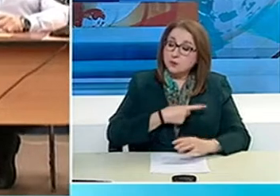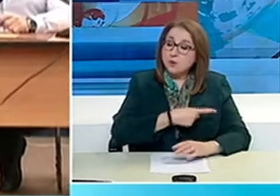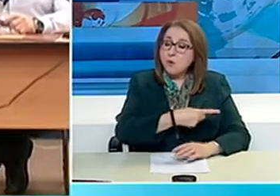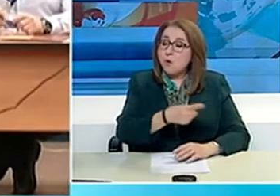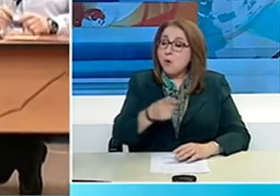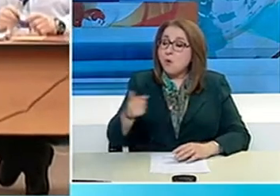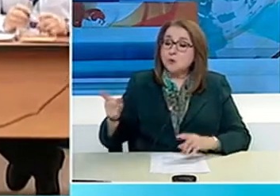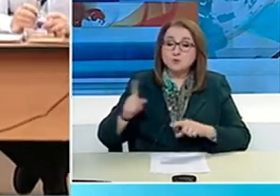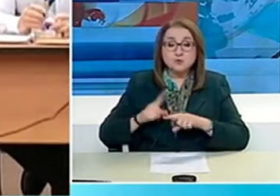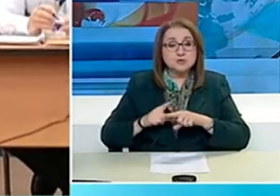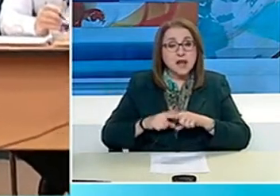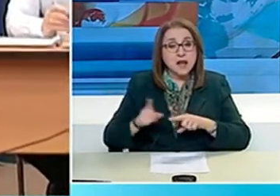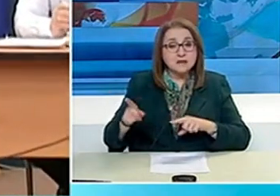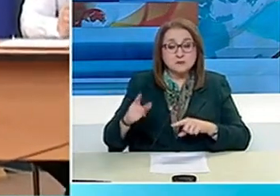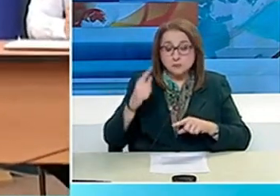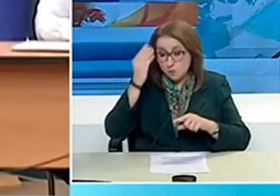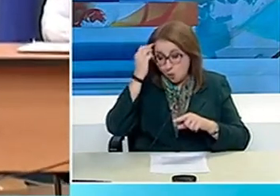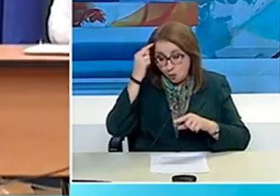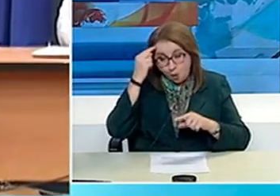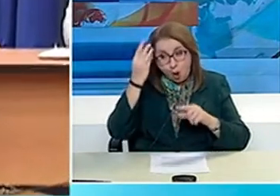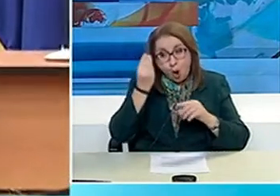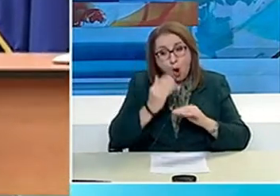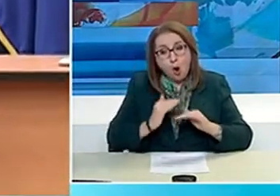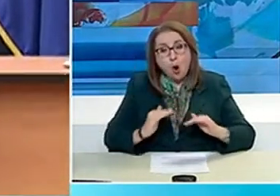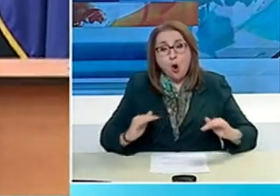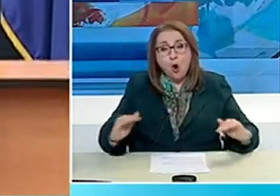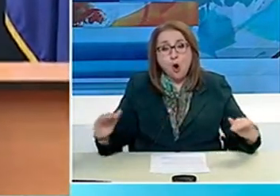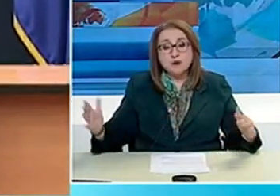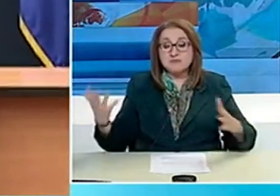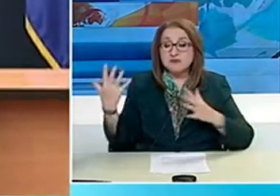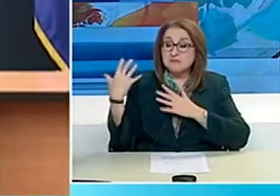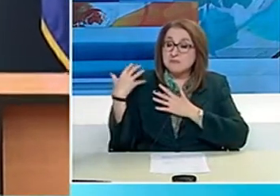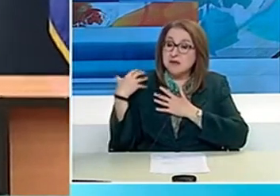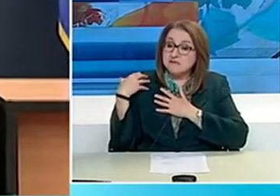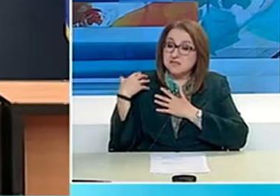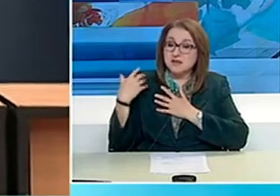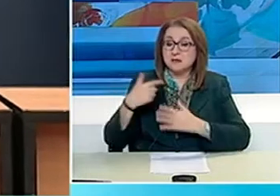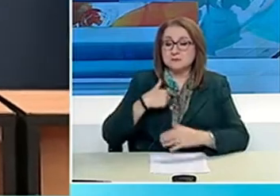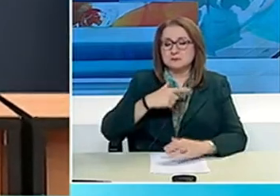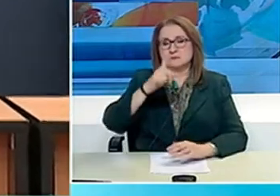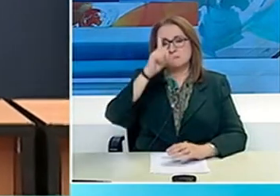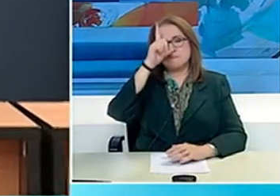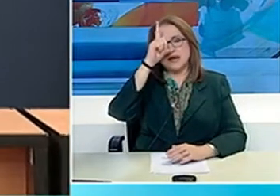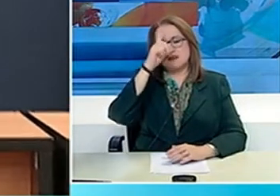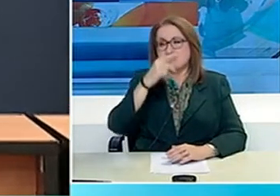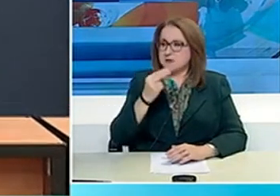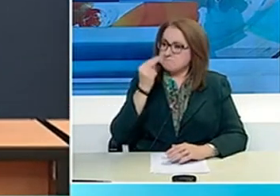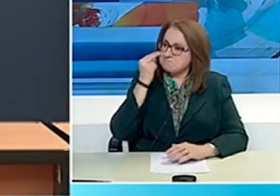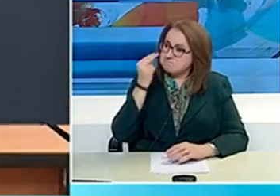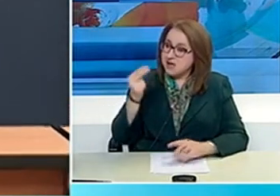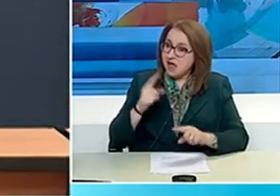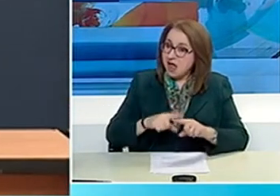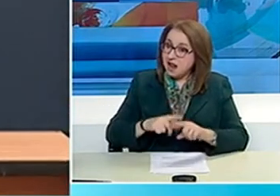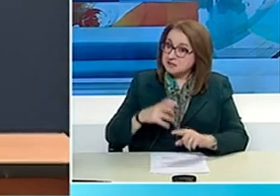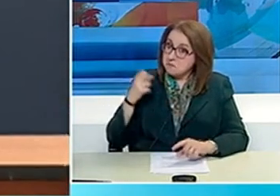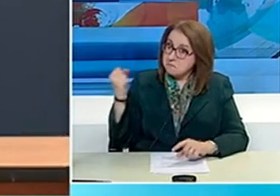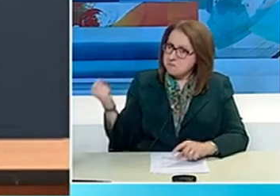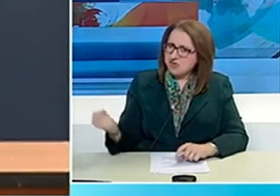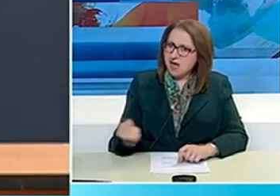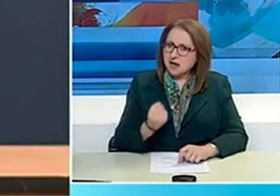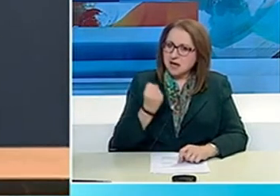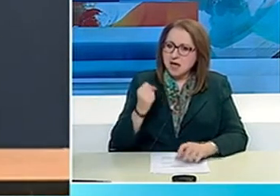Αυτοσυγκράτησαν όλο αυτό το διάστημα. Είμαστε όλοι υπερήφανοι για αυτή την κατάκτηση. Η πειθαρχία και αυτοσυγκράτηση που έδειξαν είναι πρωτοφανείς.